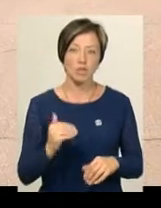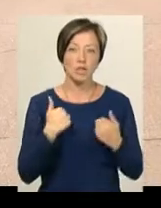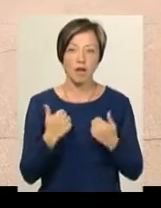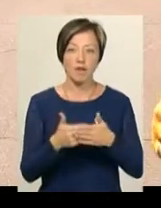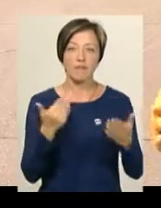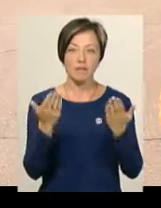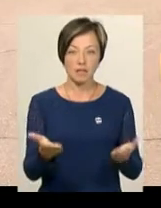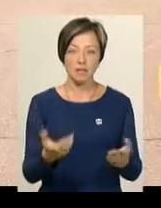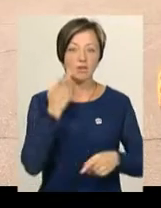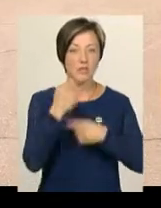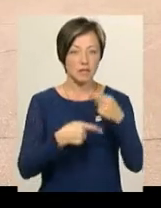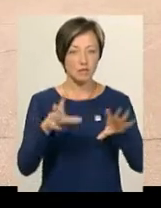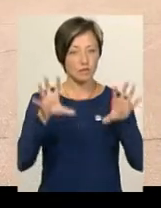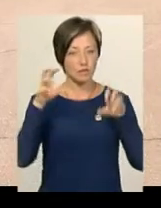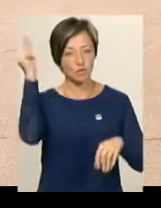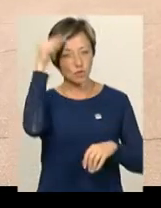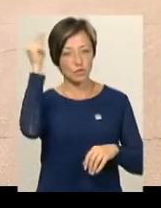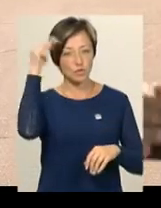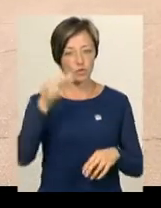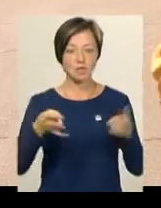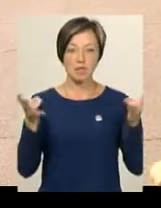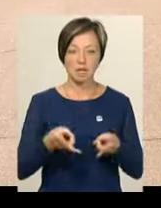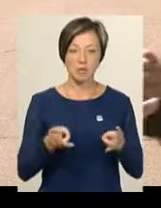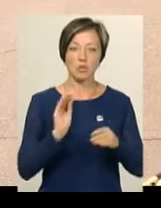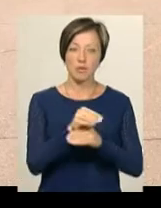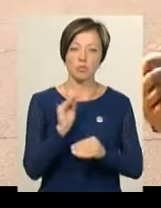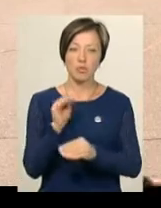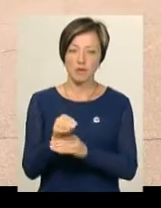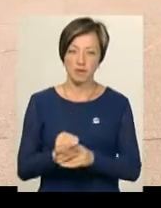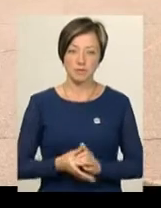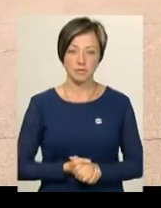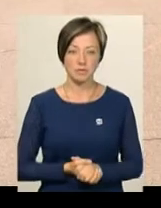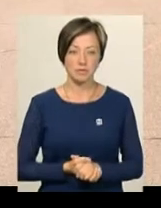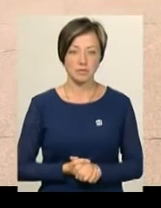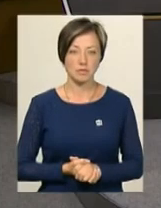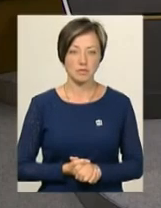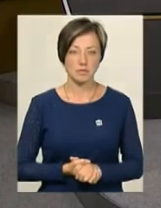них весь час вчусь. Вчусь, що треба додавати, додавати, додавати.